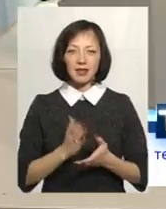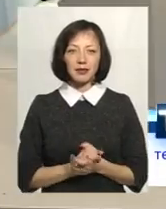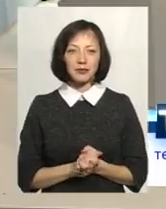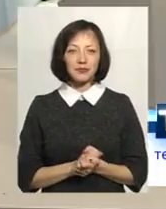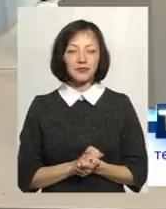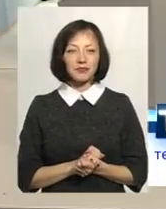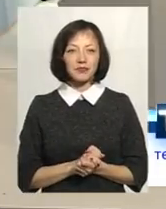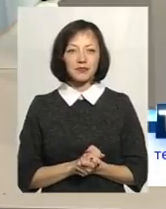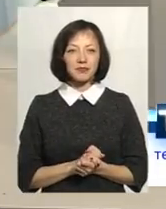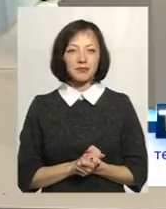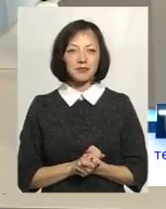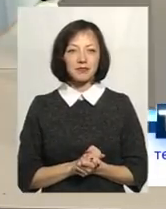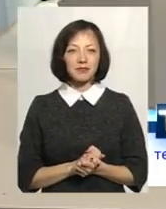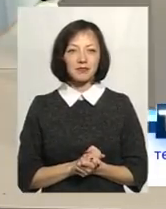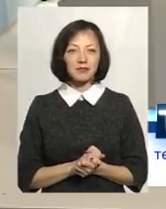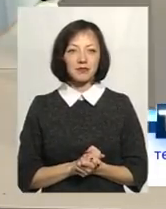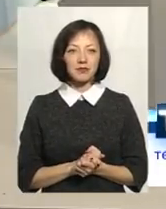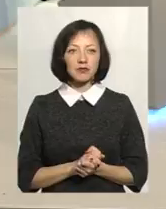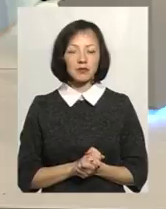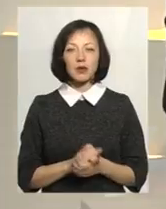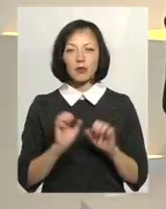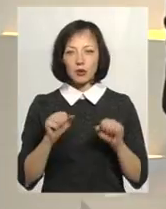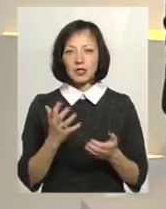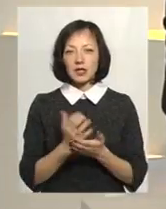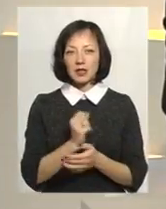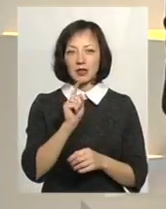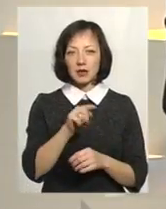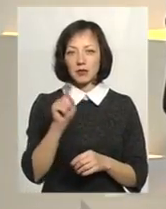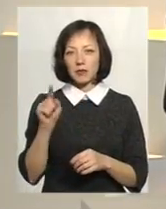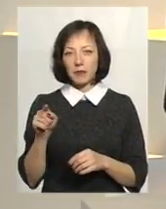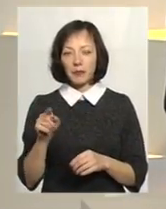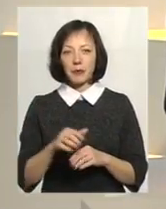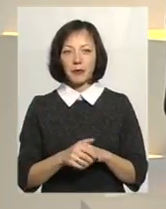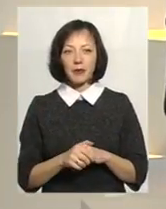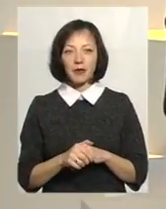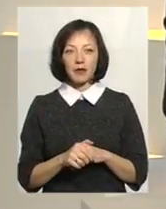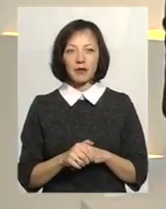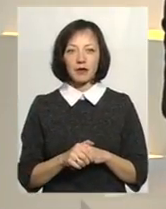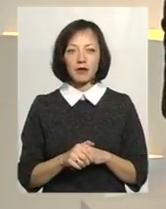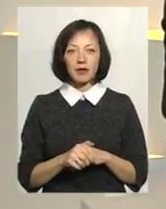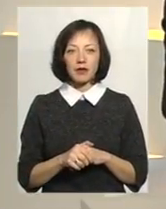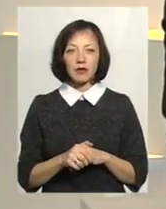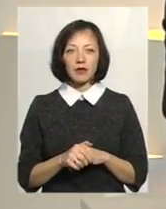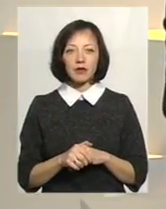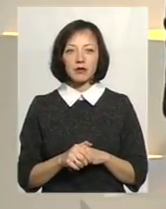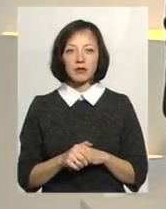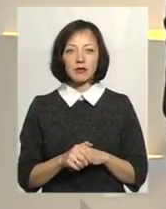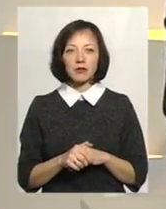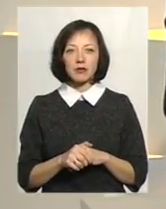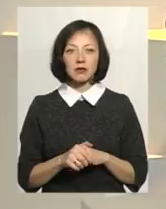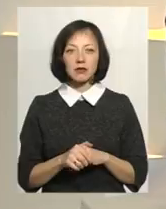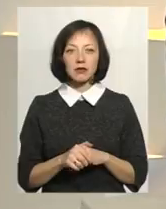є ці два збірники. Тобто, можна його знайти в бібліотеці також, і в інституті,